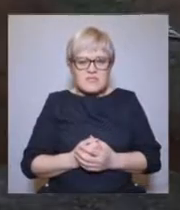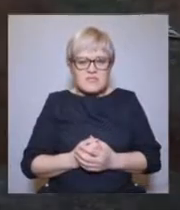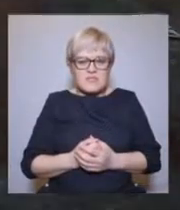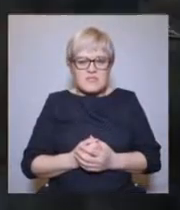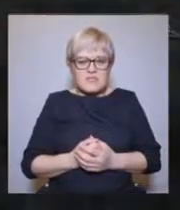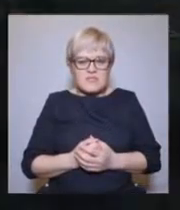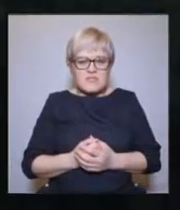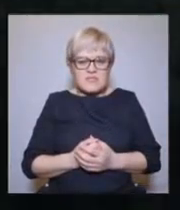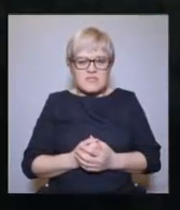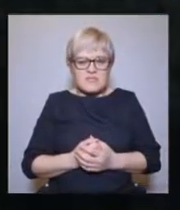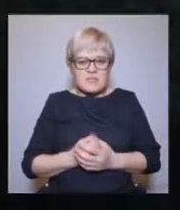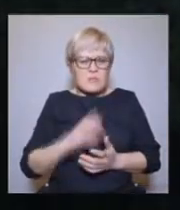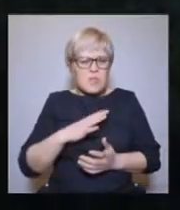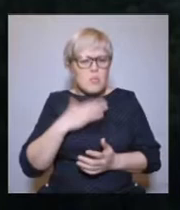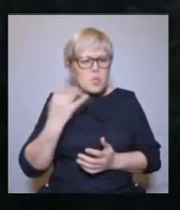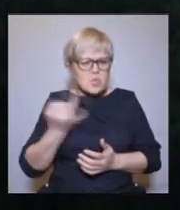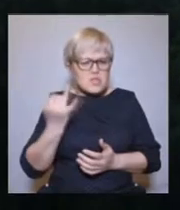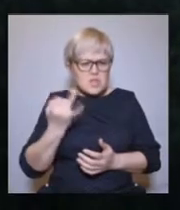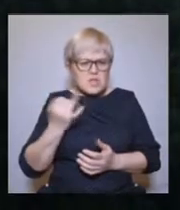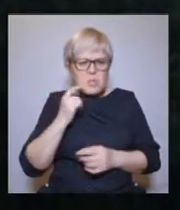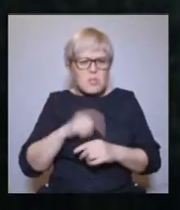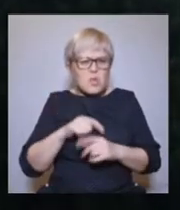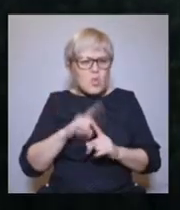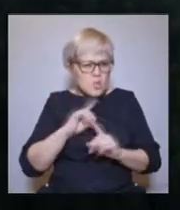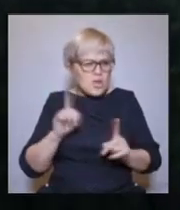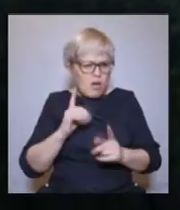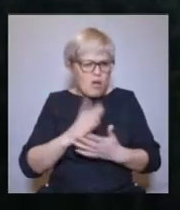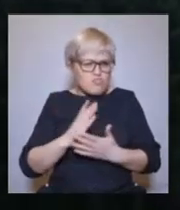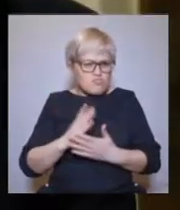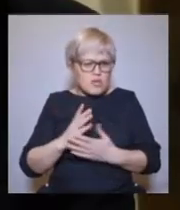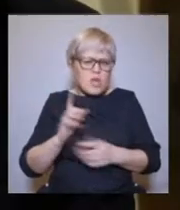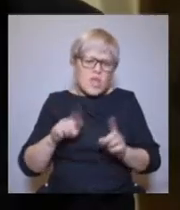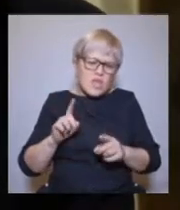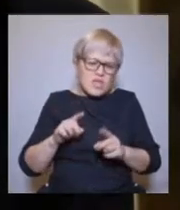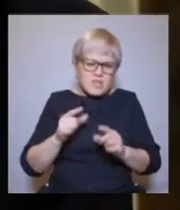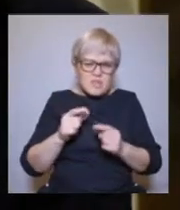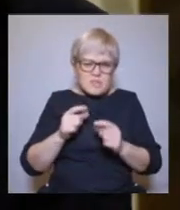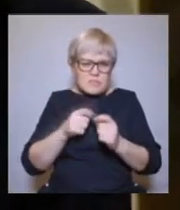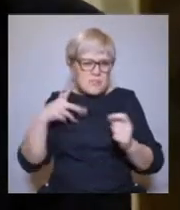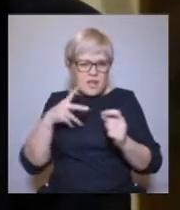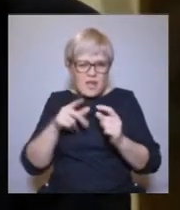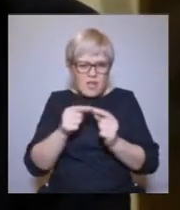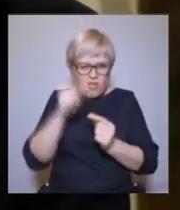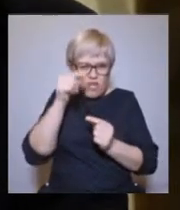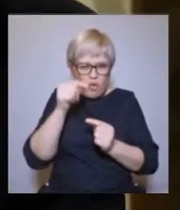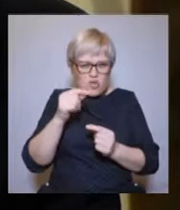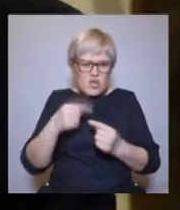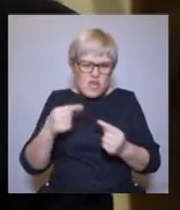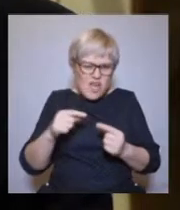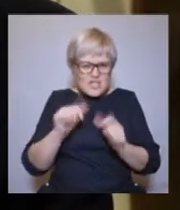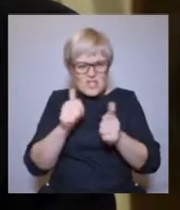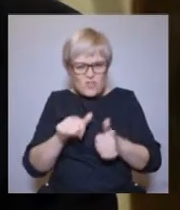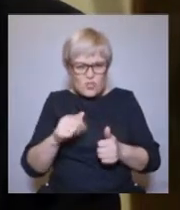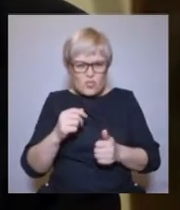И когда находишь, двух одинаковых нет. Вообще никогда. И это постоянно как бы заново